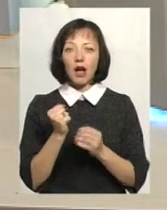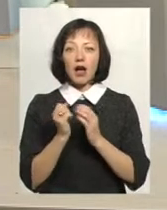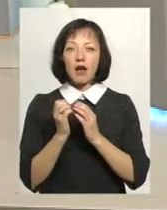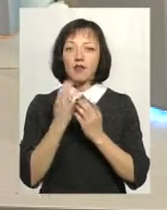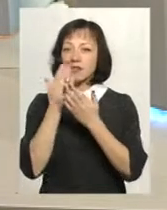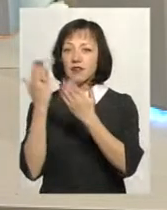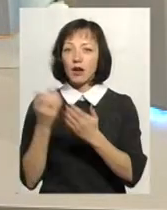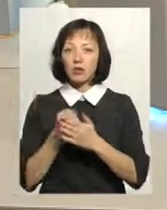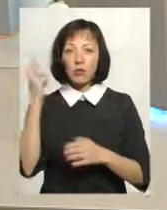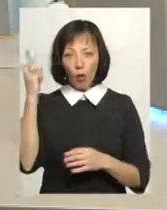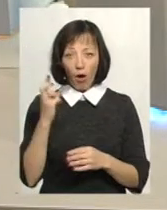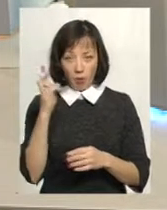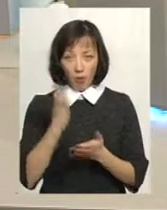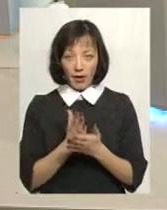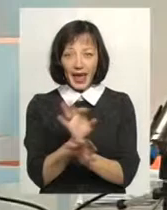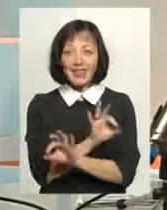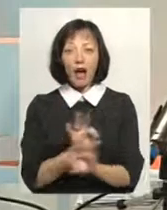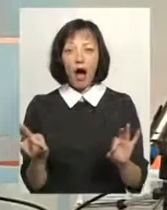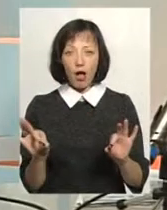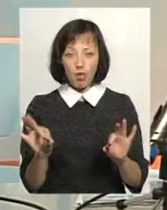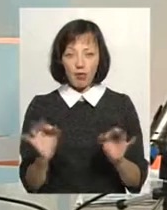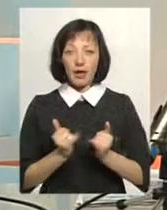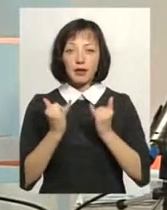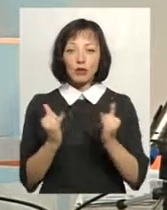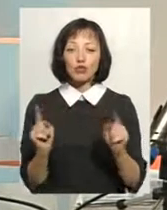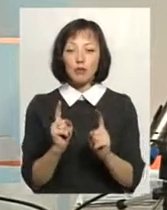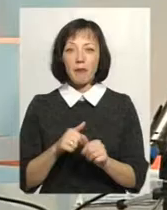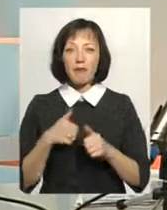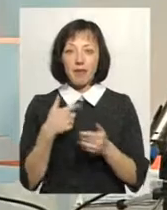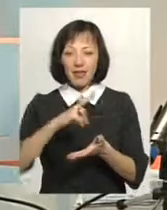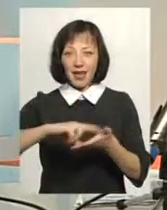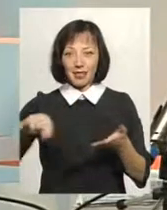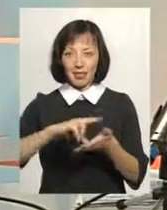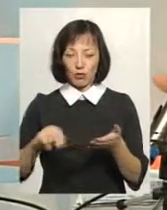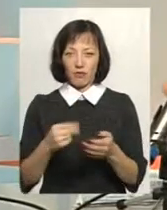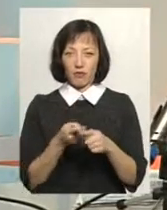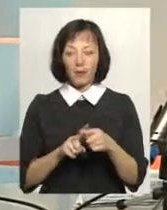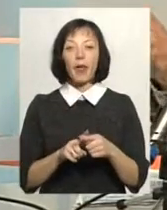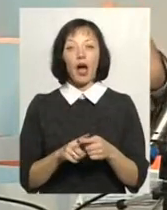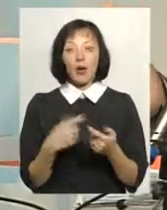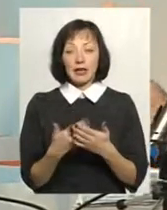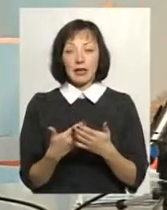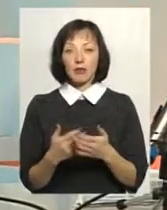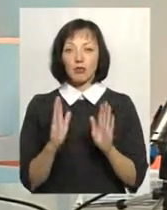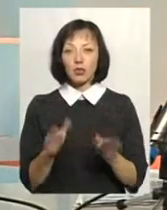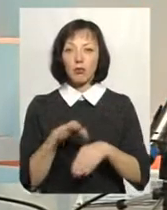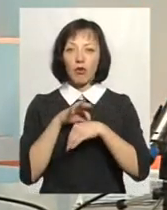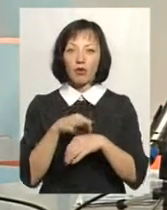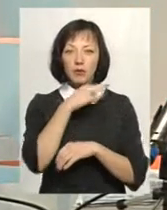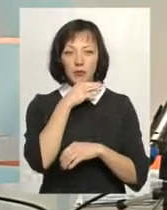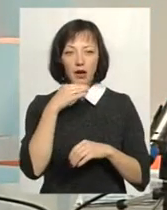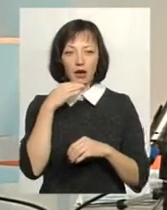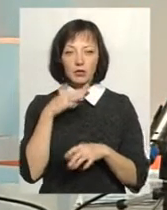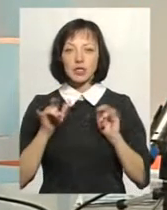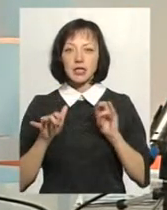Бога, дивитися на Бога. Він є ідеалом. Він є ідеалом для того, щоб ми наслідували Його. І ось такий приклад. Ми, звичайно, будемо і проводити багато